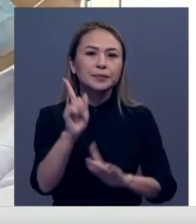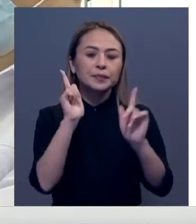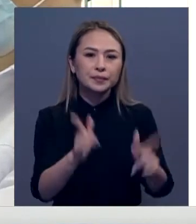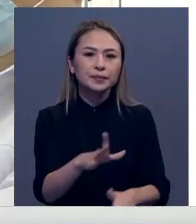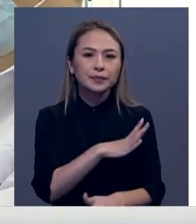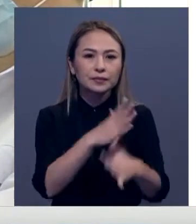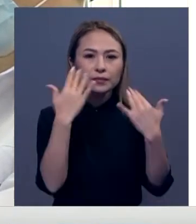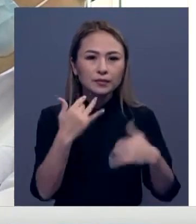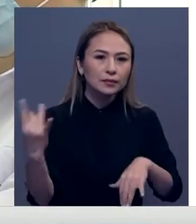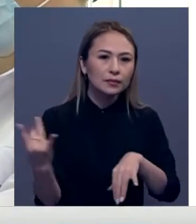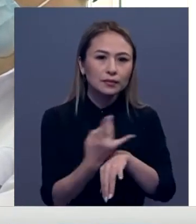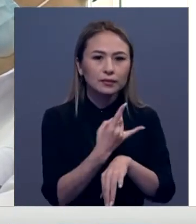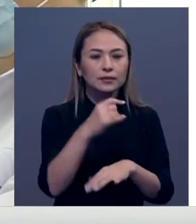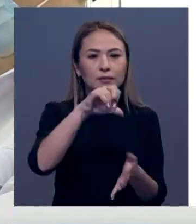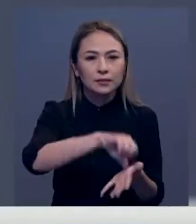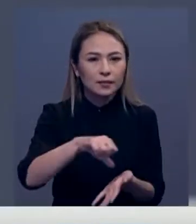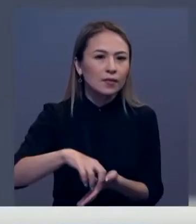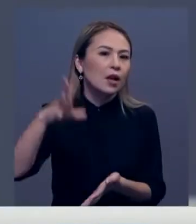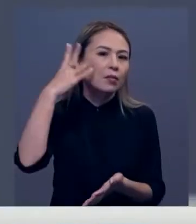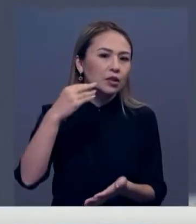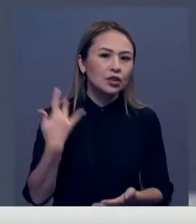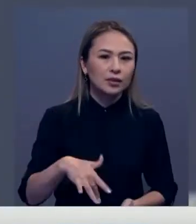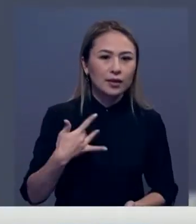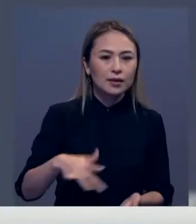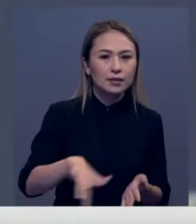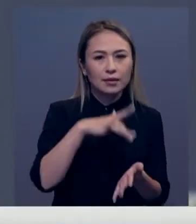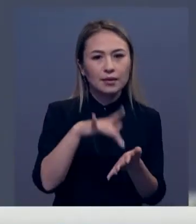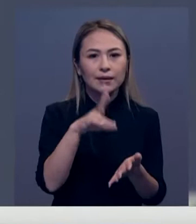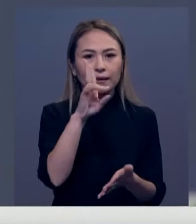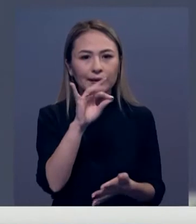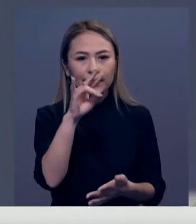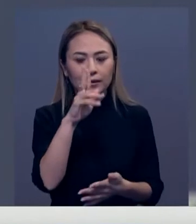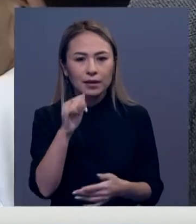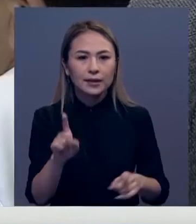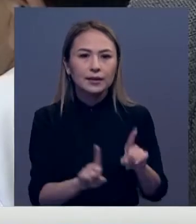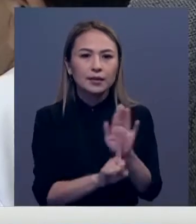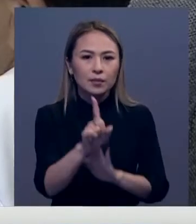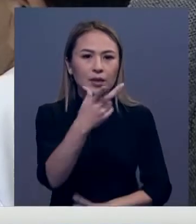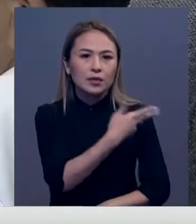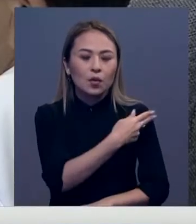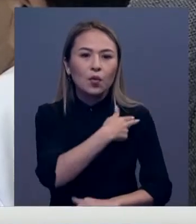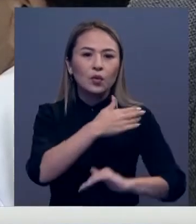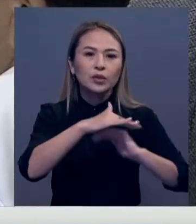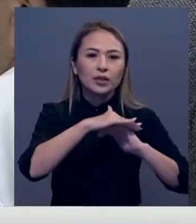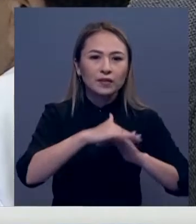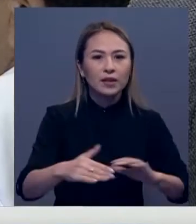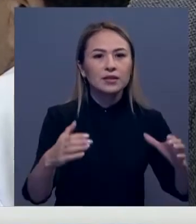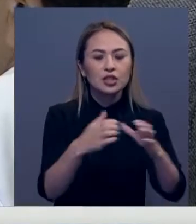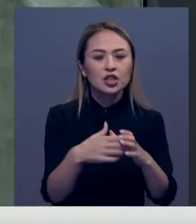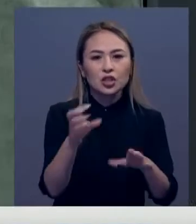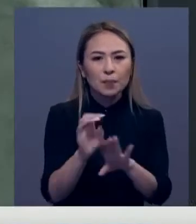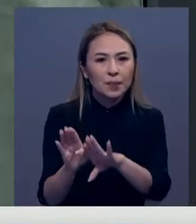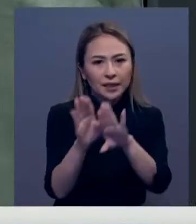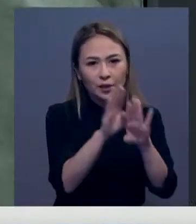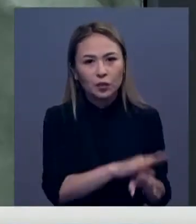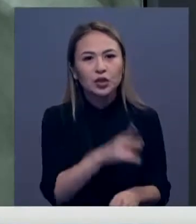басалыуын мақылдады. Бүгінде алғашықа еріктілер ғалматы және тараз қалыларының клиникаларында егіле бастайды. Ал отандық вакцины